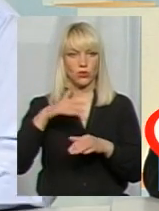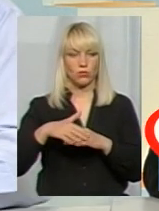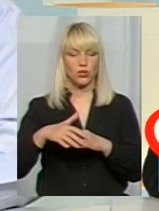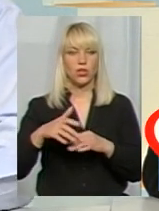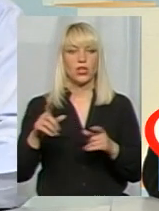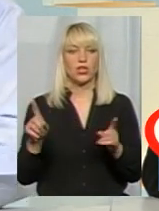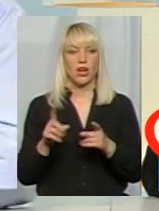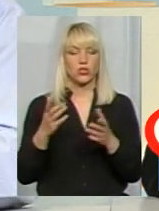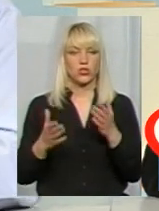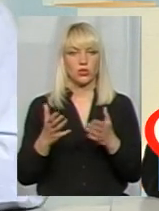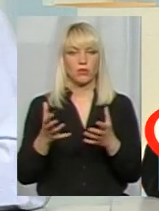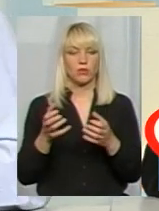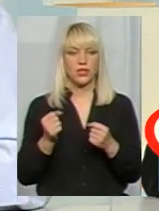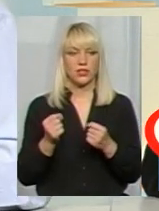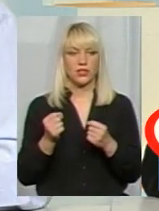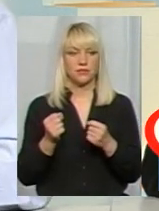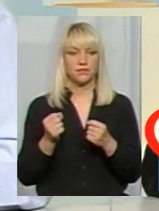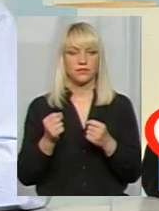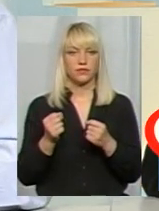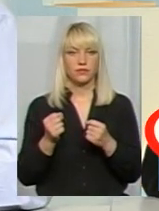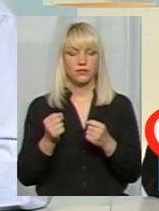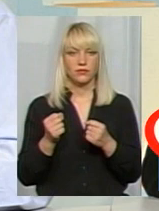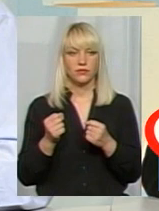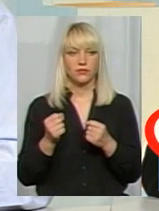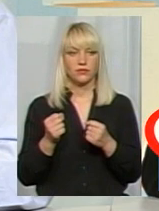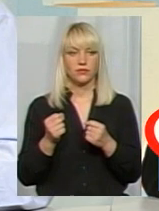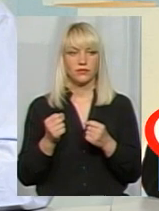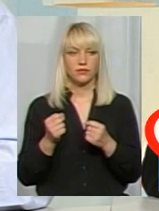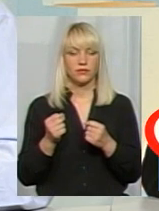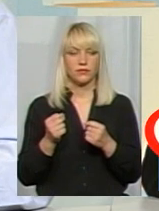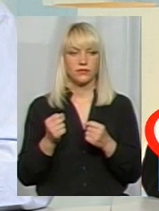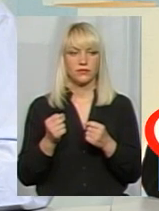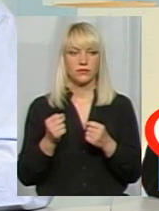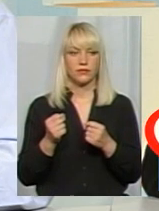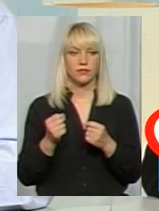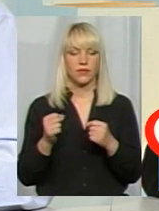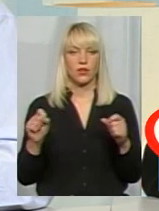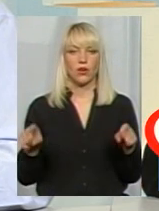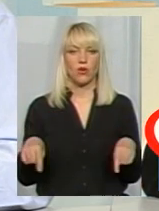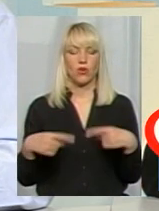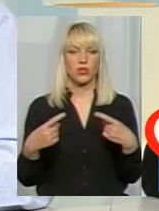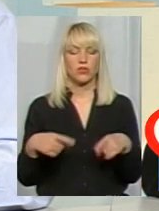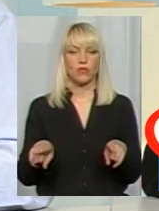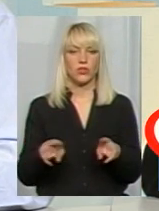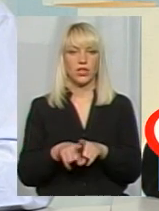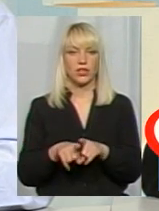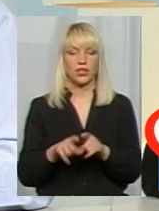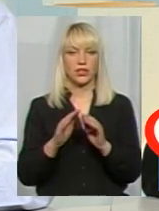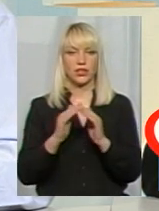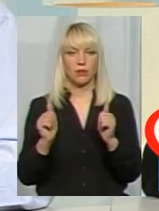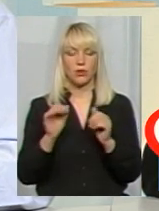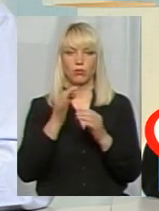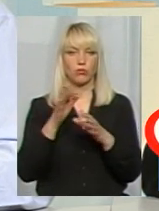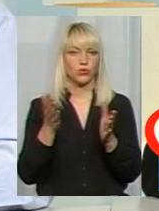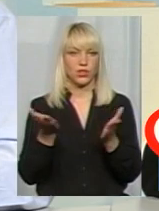якщо вона береться, гуртовує, скажімо так, чи організовує такий табір, будь-який.